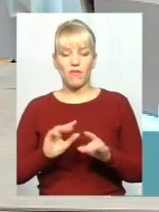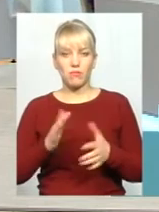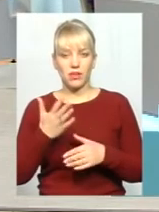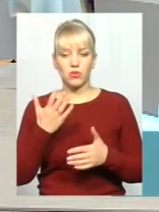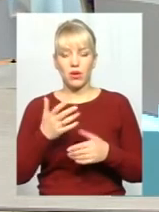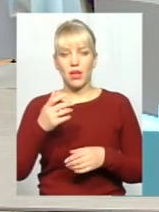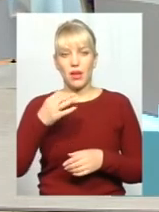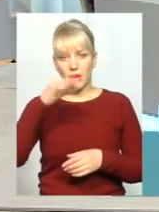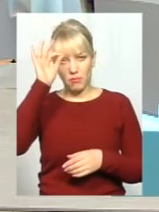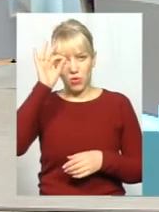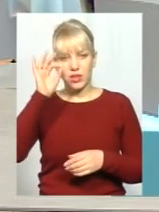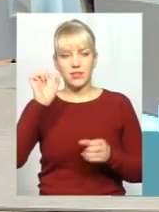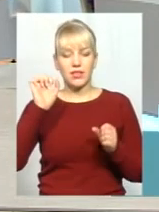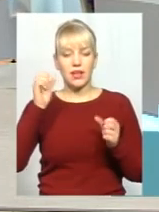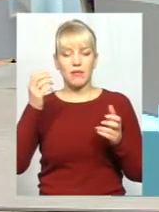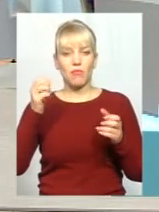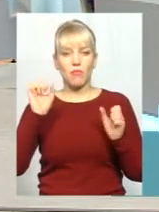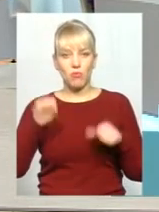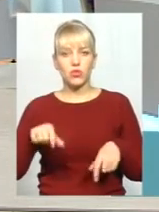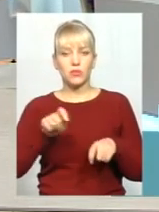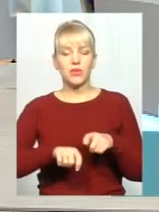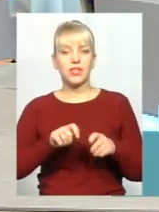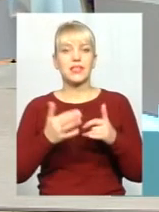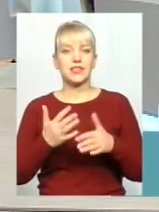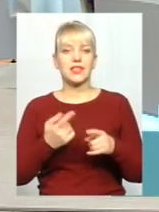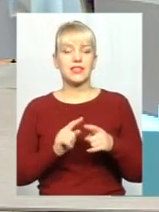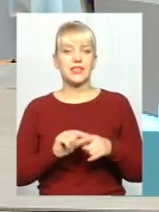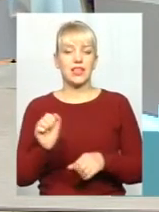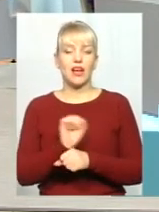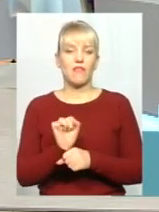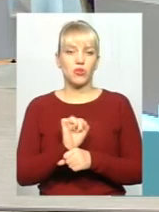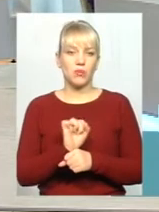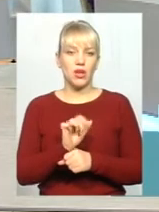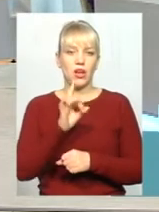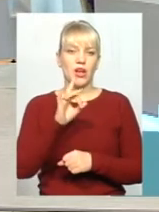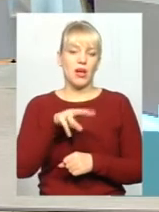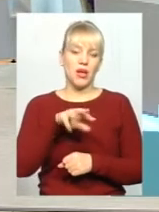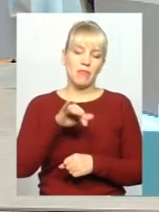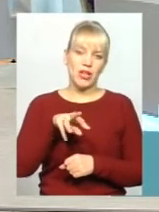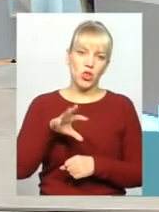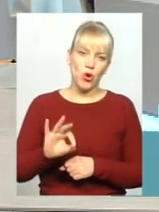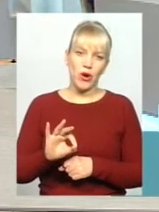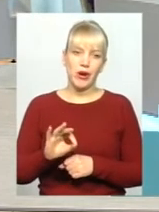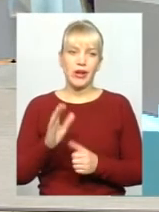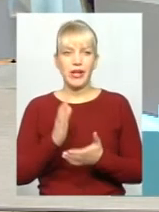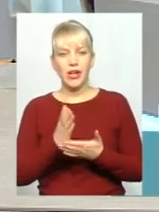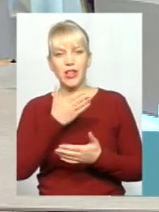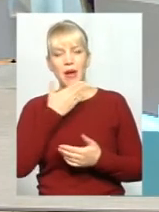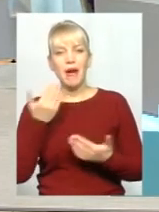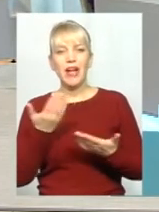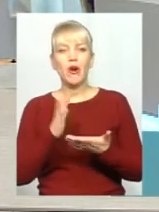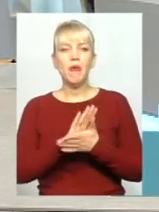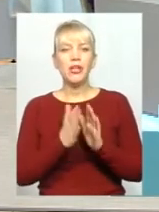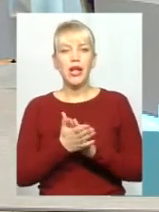поліція, вона якось може перевіряти, наскільки ці автомобілі зараз розмитнені, нерозмитнені, в якому стані